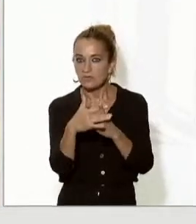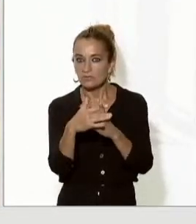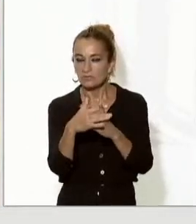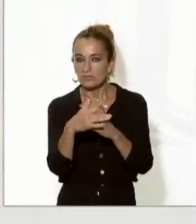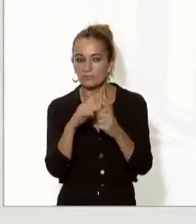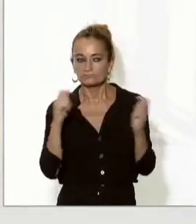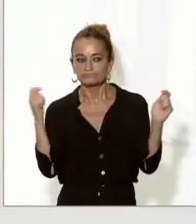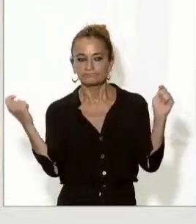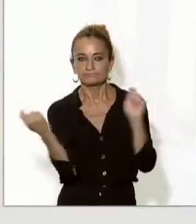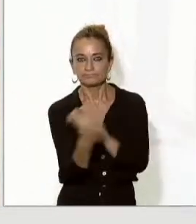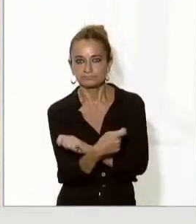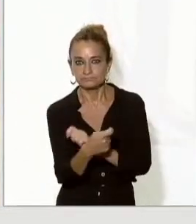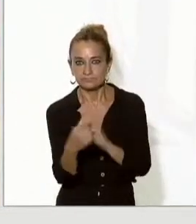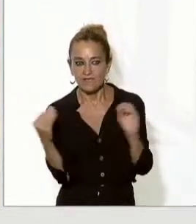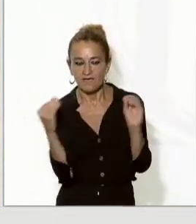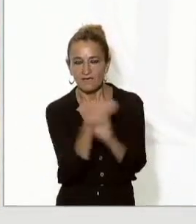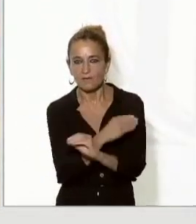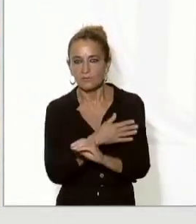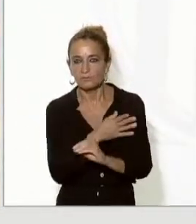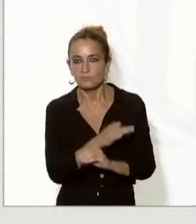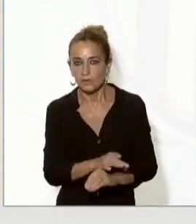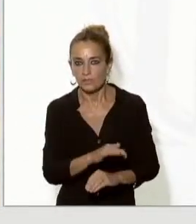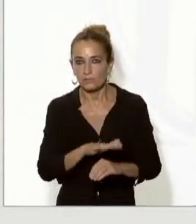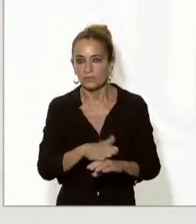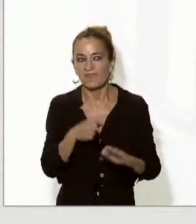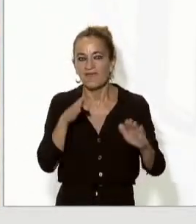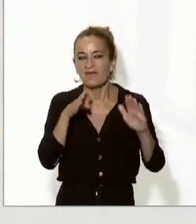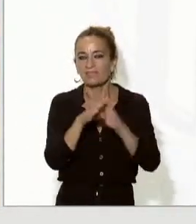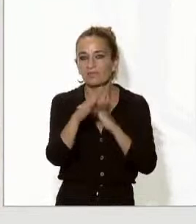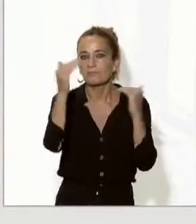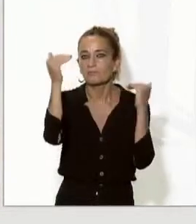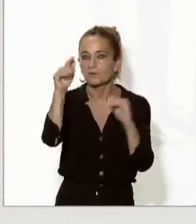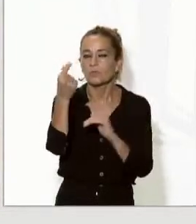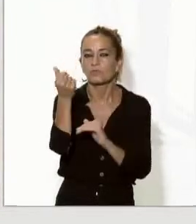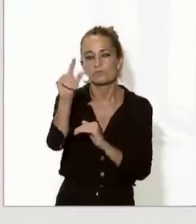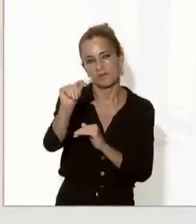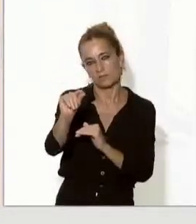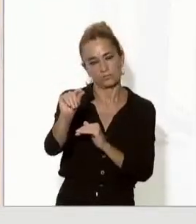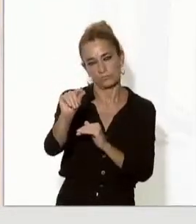de l'Alurgell d'accedir a un habitatge a preu assequible de lloguer.